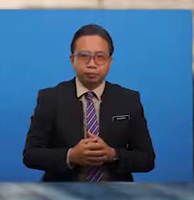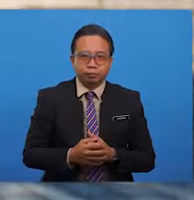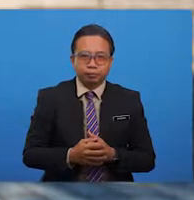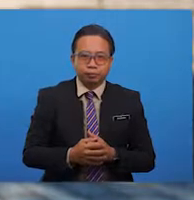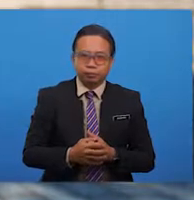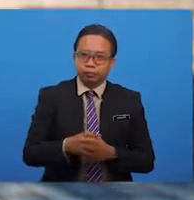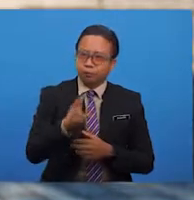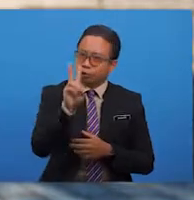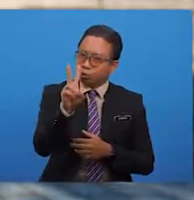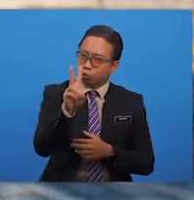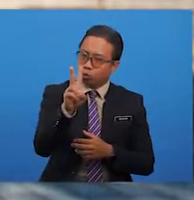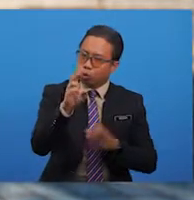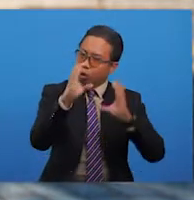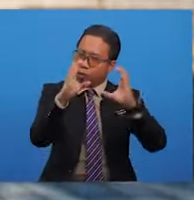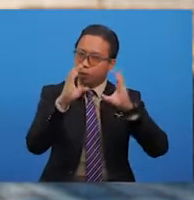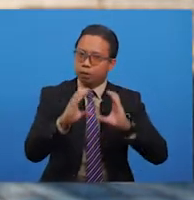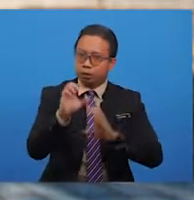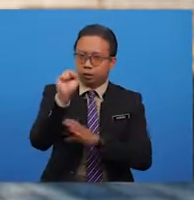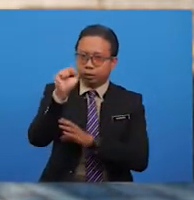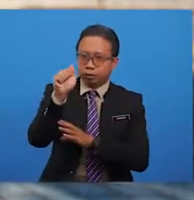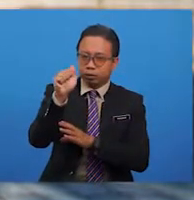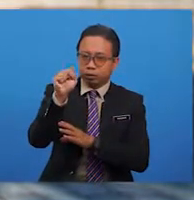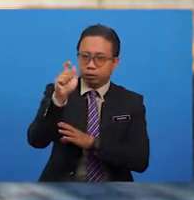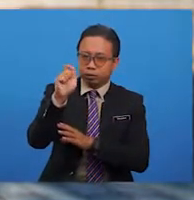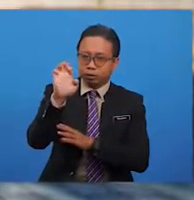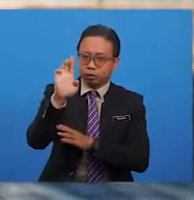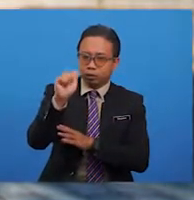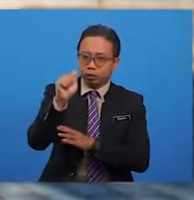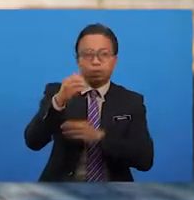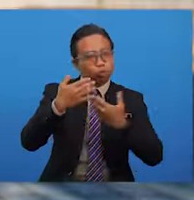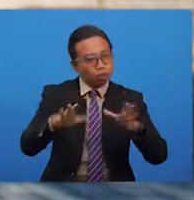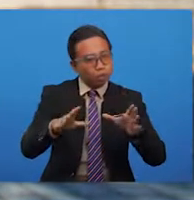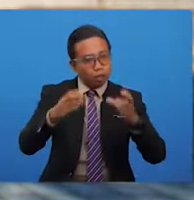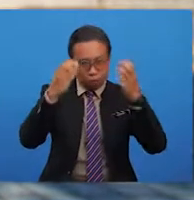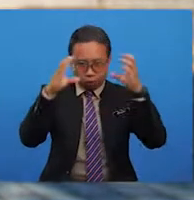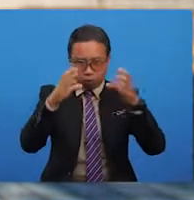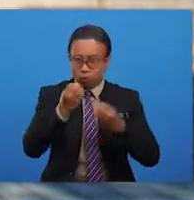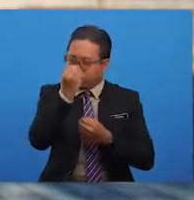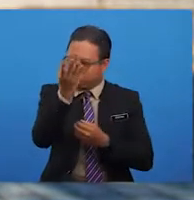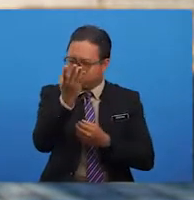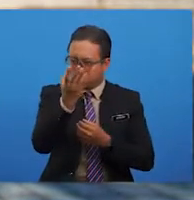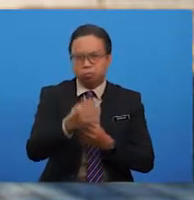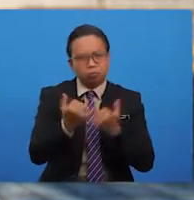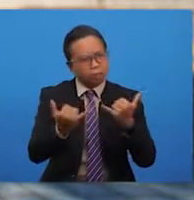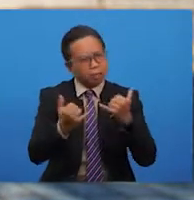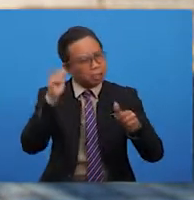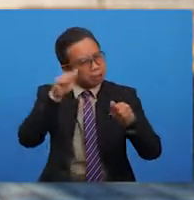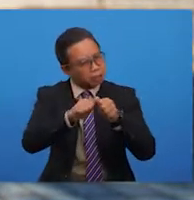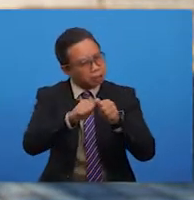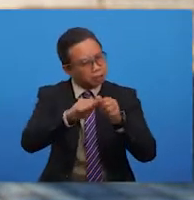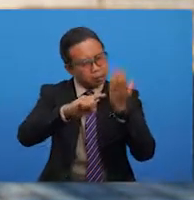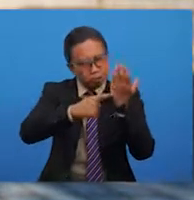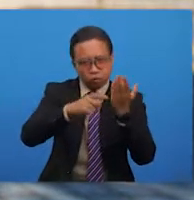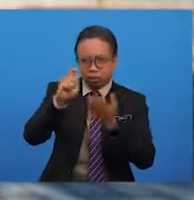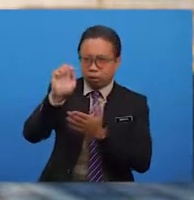Dua komponen sastra telahpun cikgu kupas. Cuba murid-murid ingat semula apakah tema dan